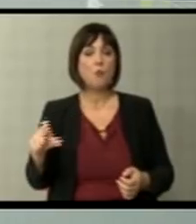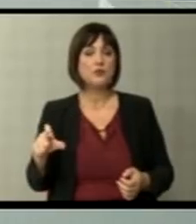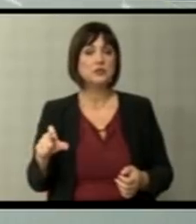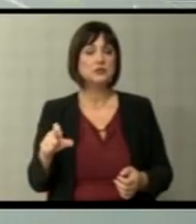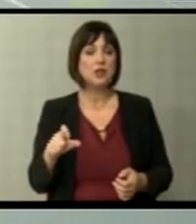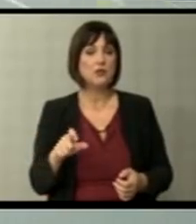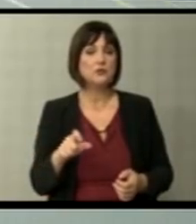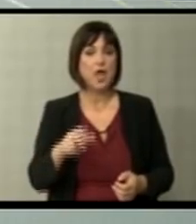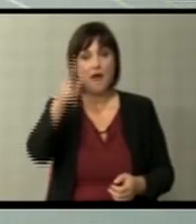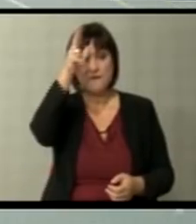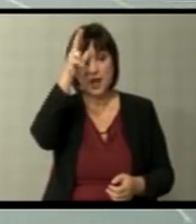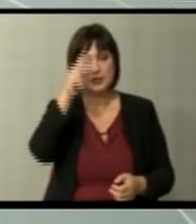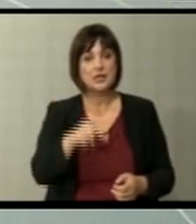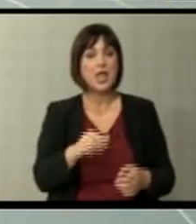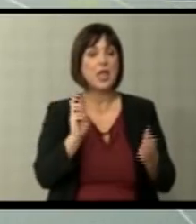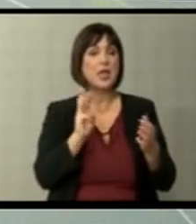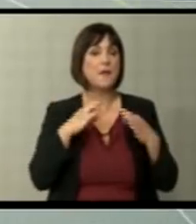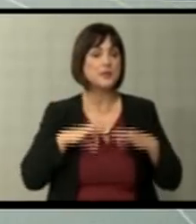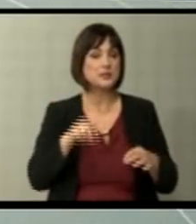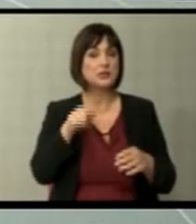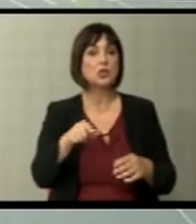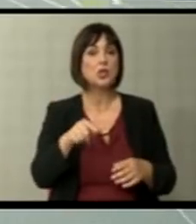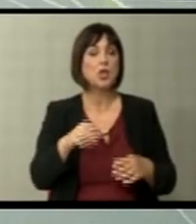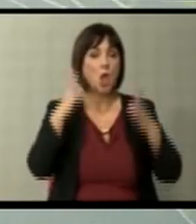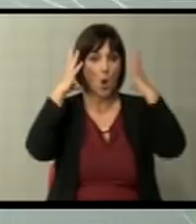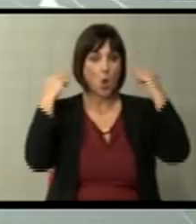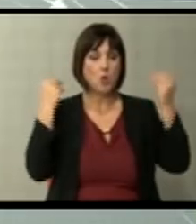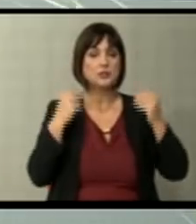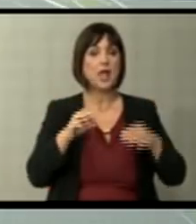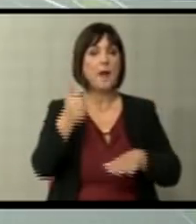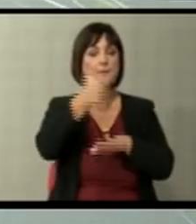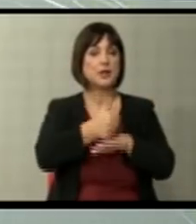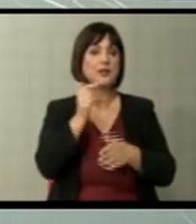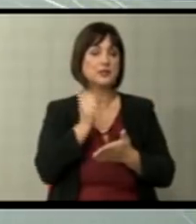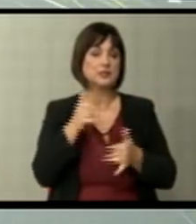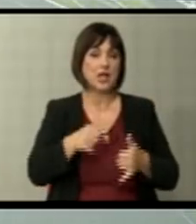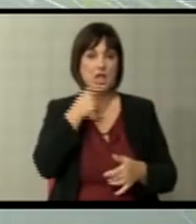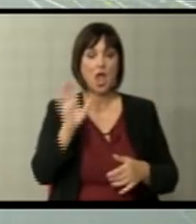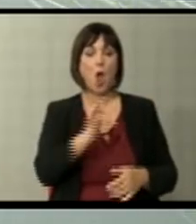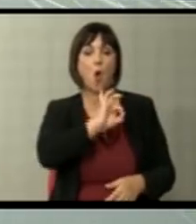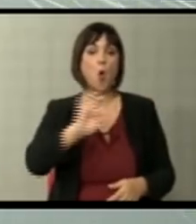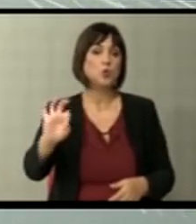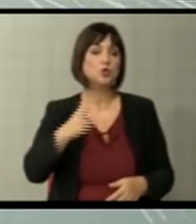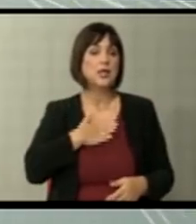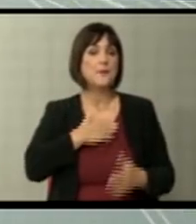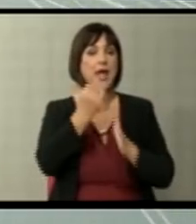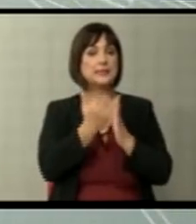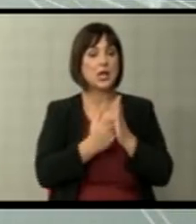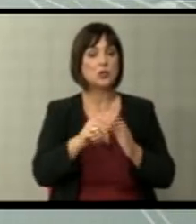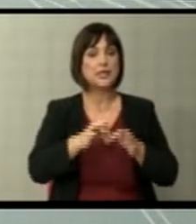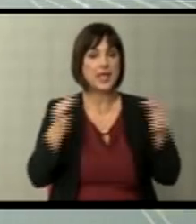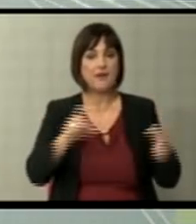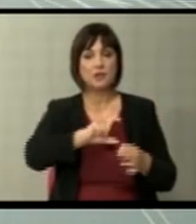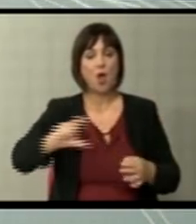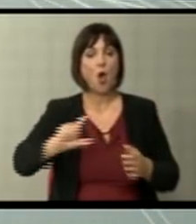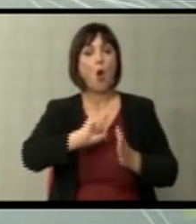Франција и Макрон и Холандскиот премиер сега ќе излегување, одлично, сега имате закон за јавно обвинителство,